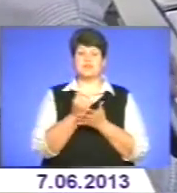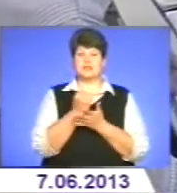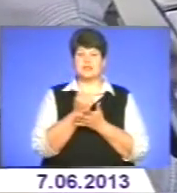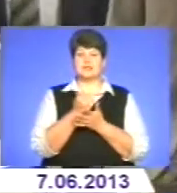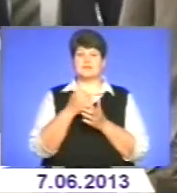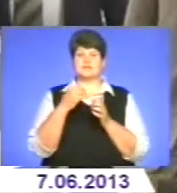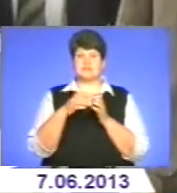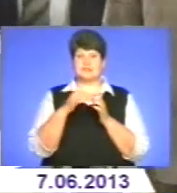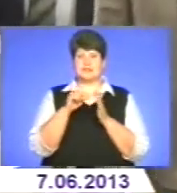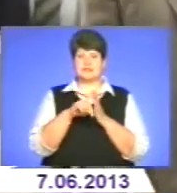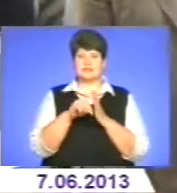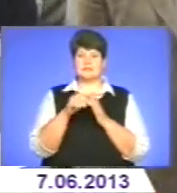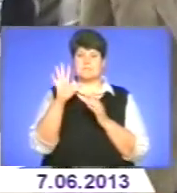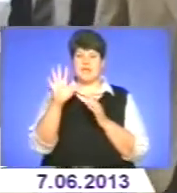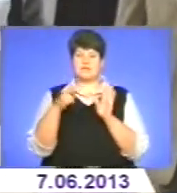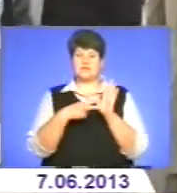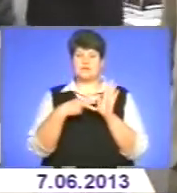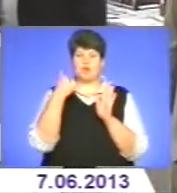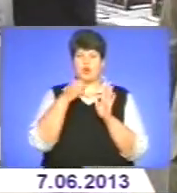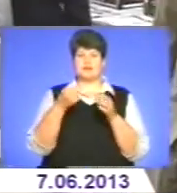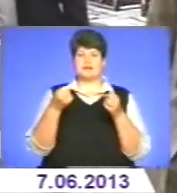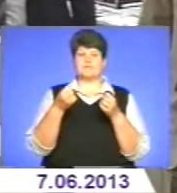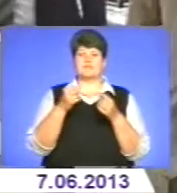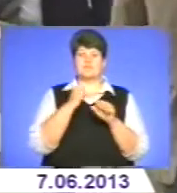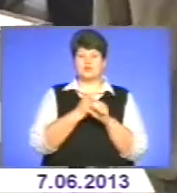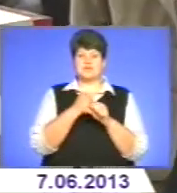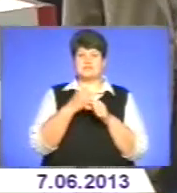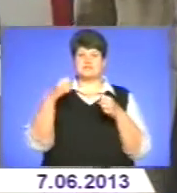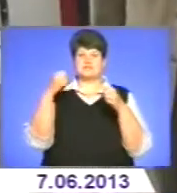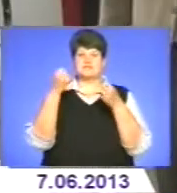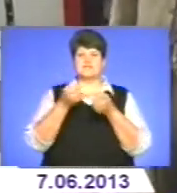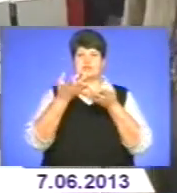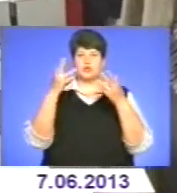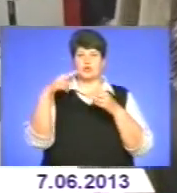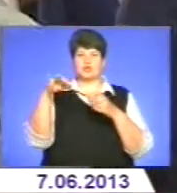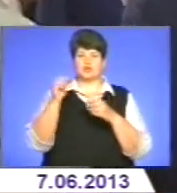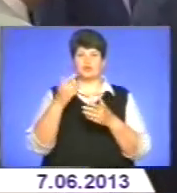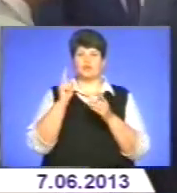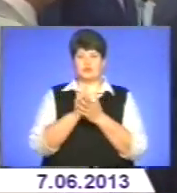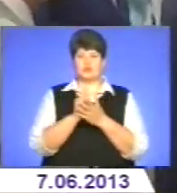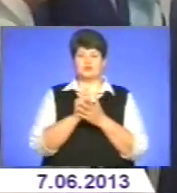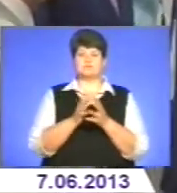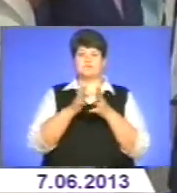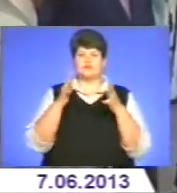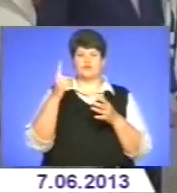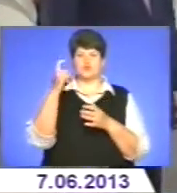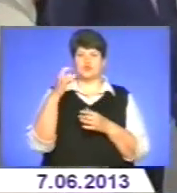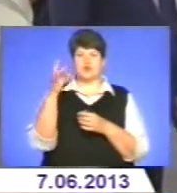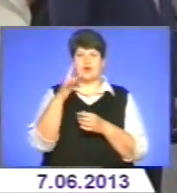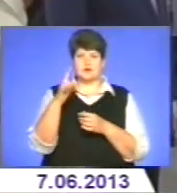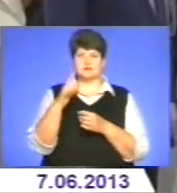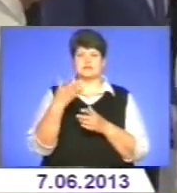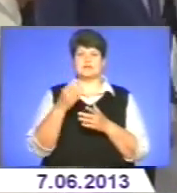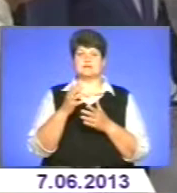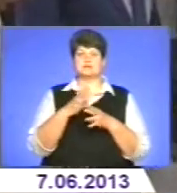освітлювальної техніки. За 5-7 років виробництво світлодіодної продукції в Україні має зрости у понад 100 разів. А це 70% від потреб ринку.